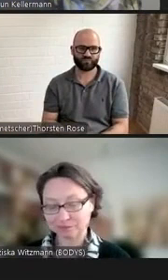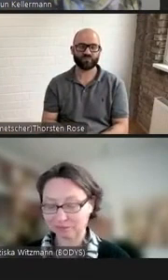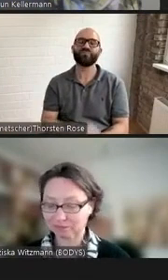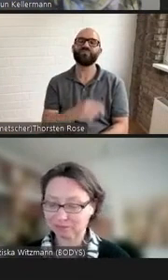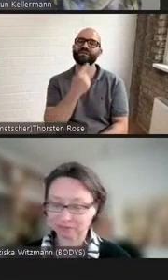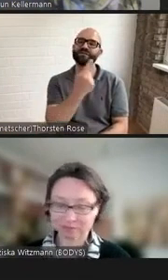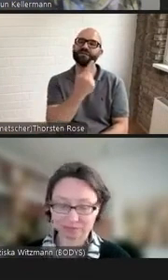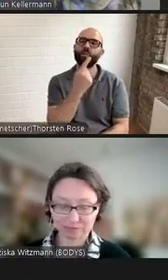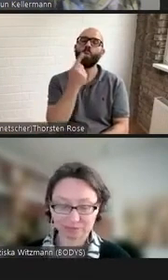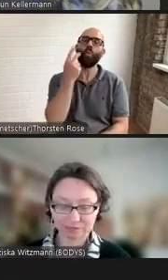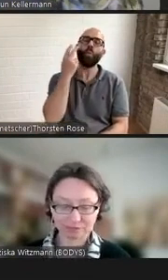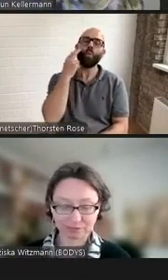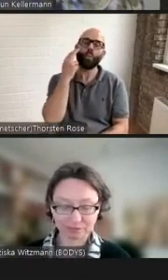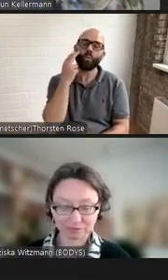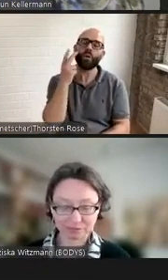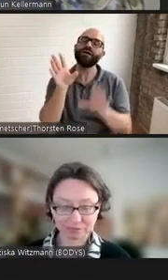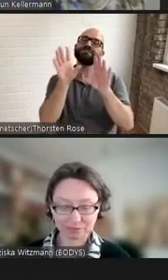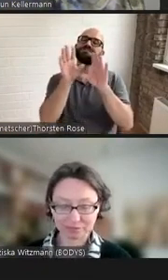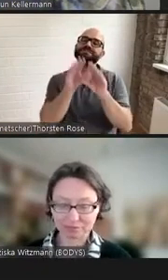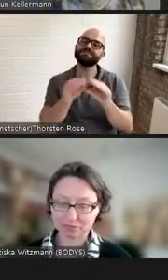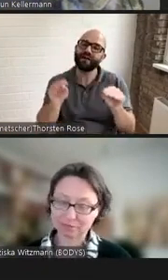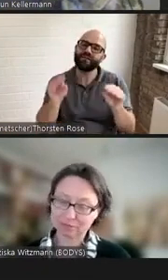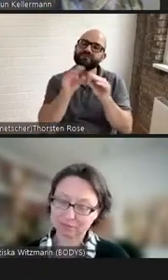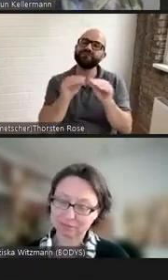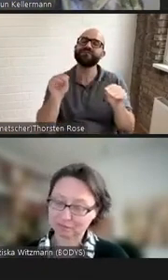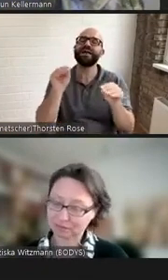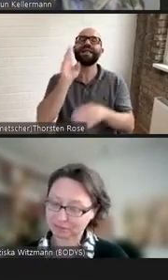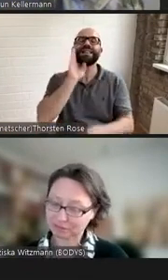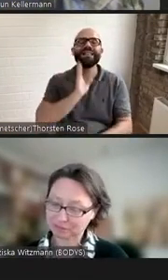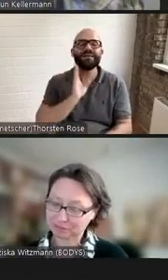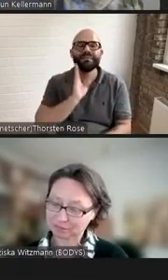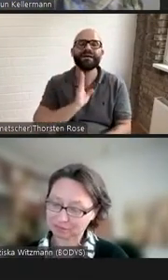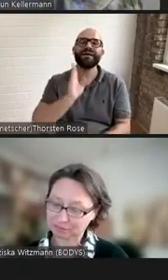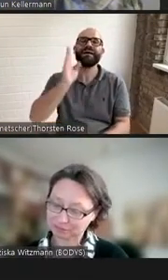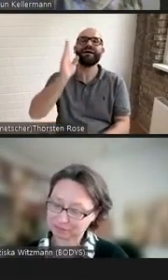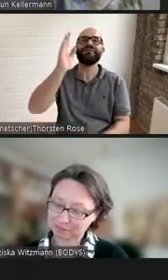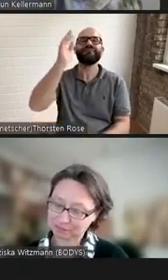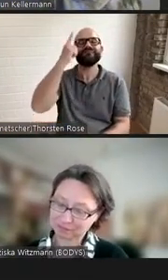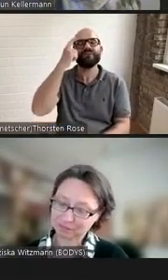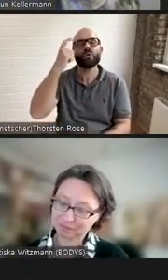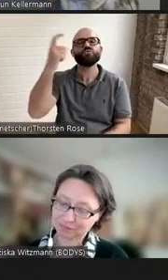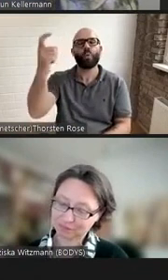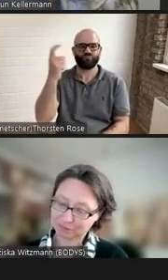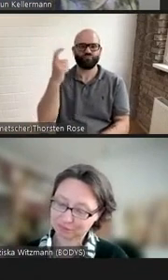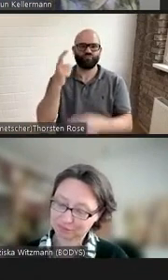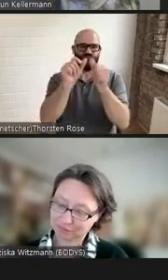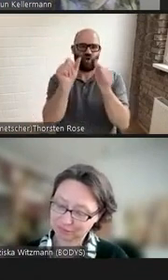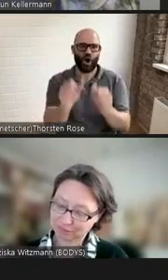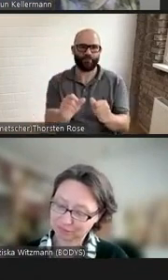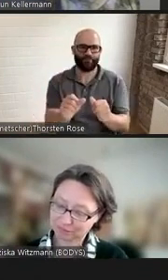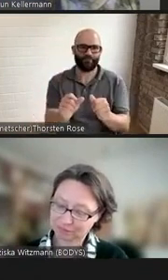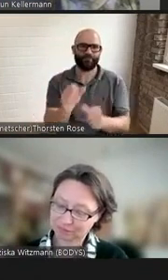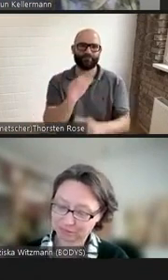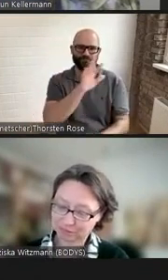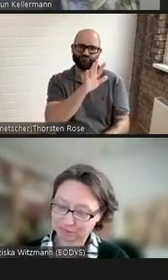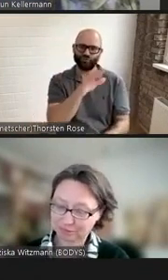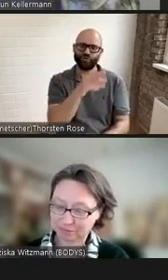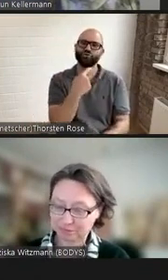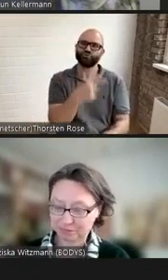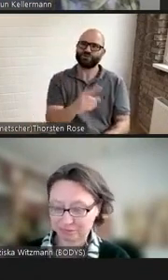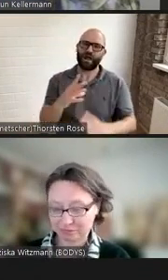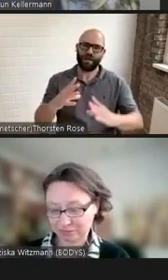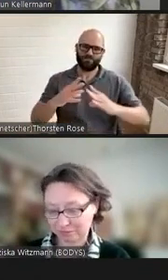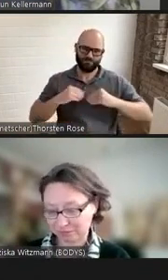friedlich philosophische Art mit seinem Schicksal abzufinden weiß und sein Leben